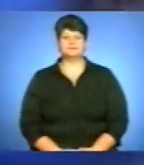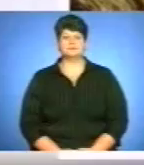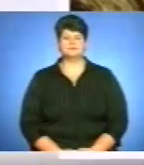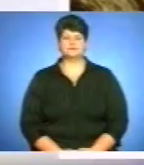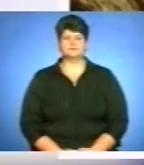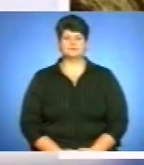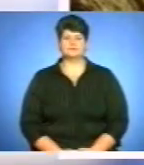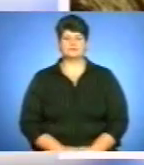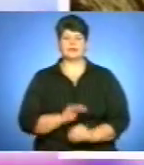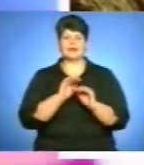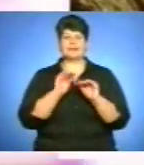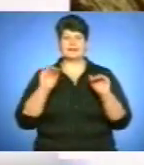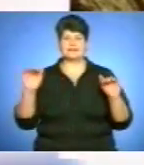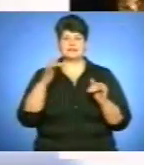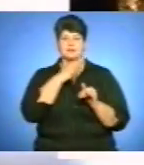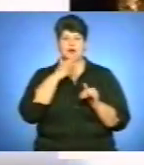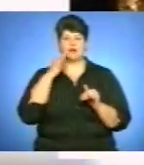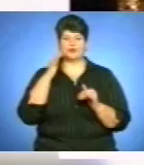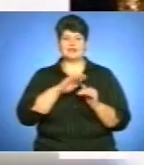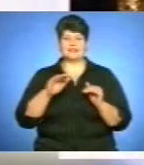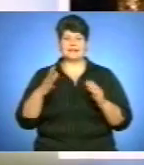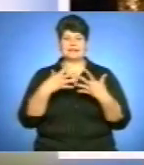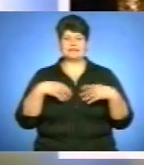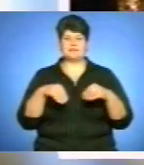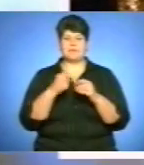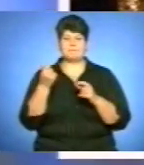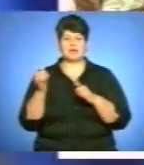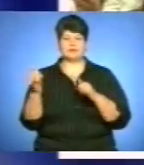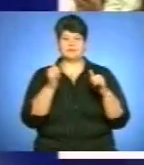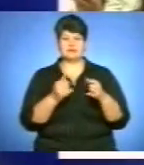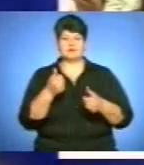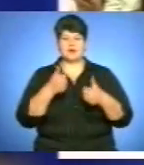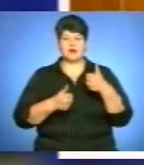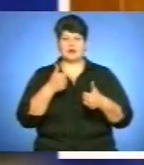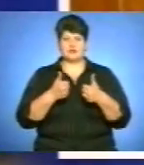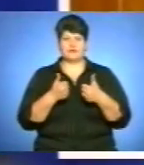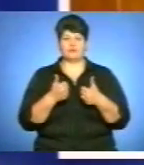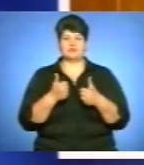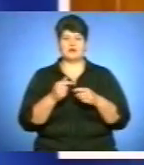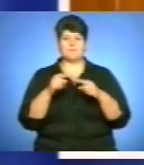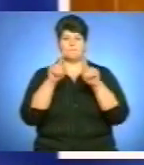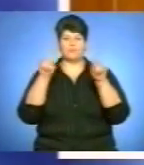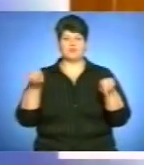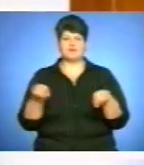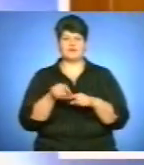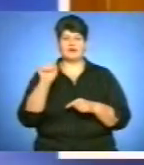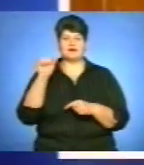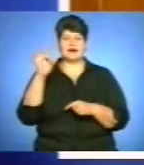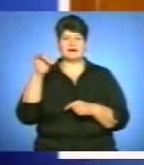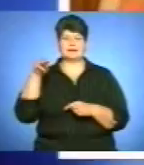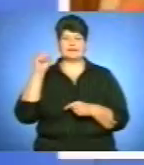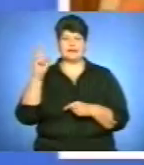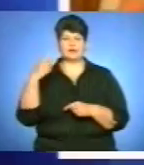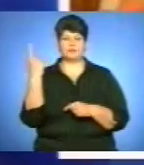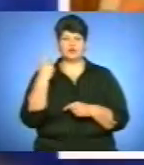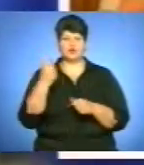Діти з багатодітних і малозабезпечених сімей змагалися за путівки у Міжнародний дитячий центр «Артек» на обласному конкурсі